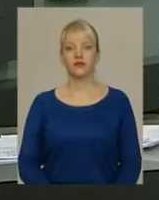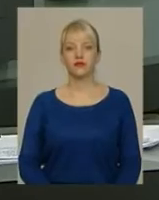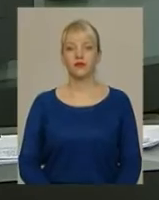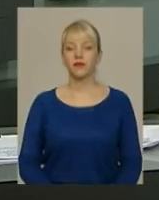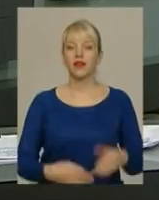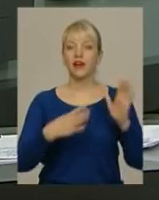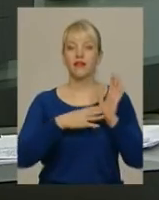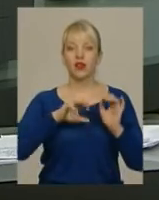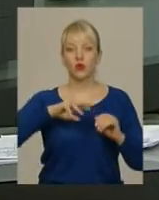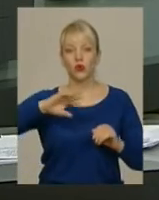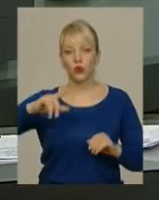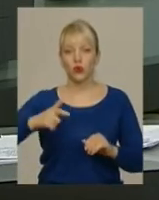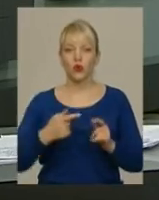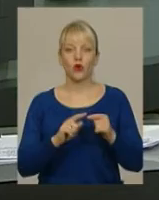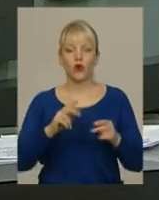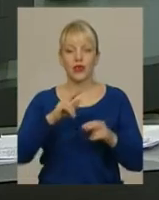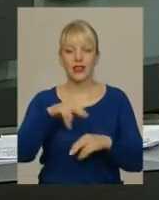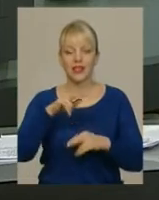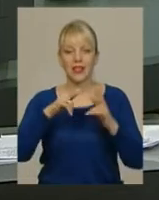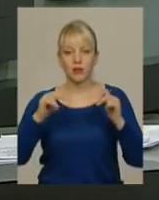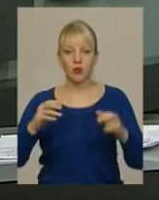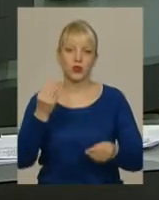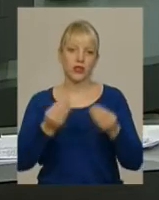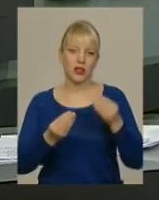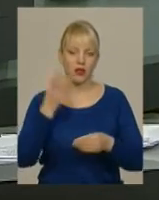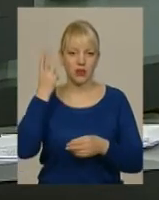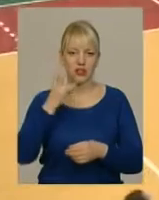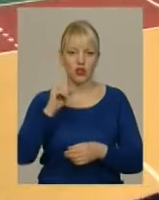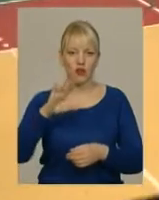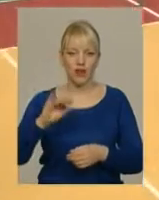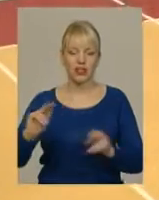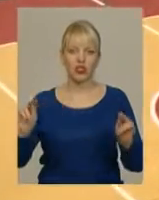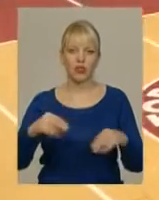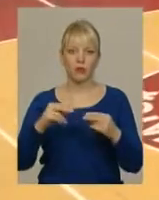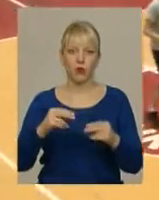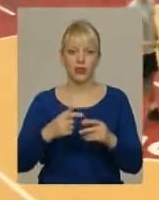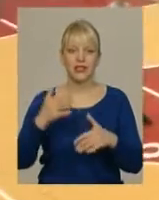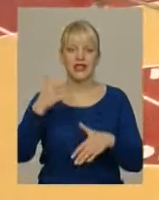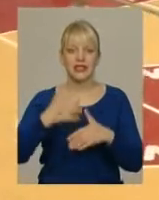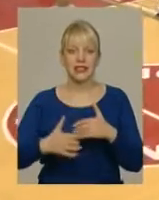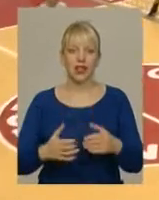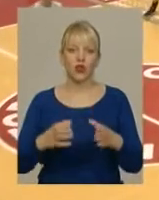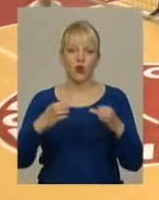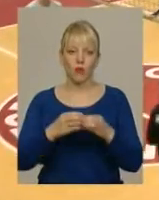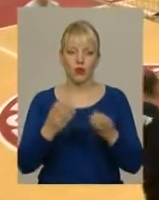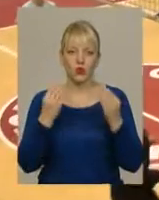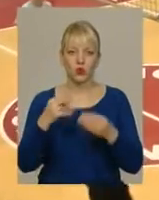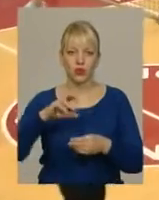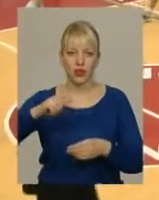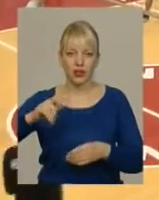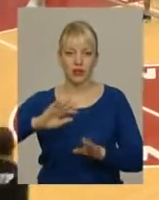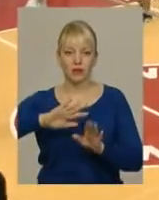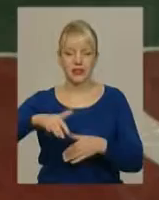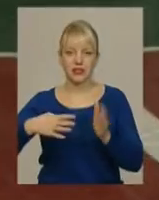9 лютого з Дніпром зіграє хмельницький новатор свій наступний матч у чемпіонаті України з волейболу серед команд Суперліги. Після 9 турів